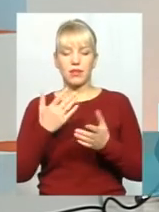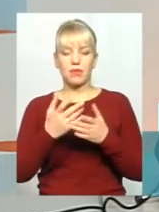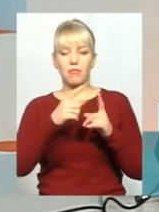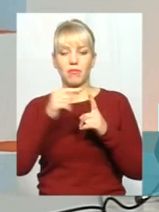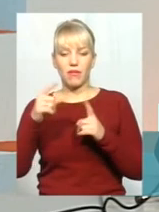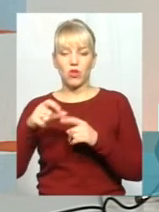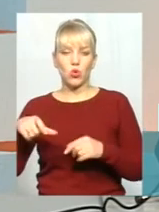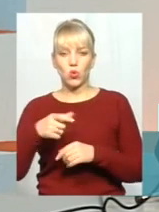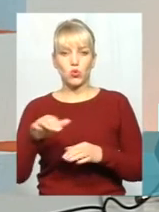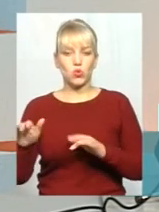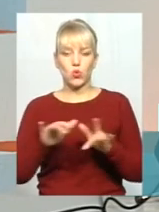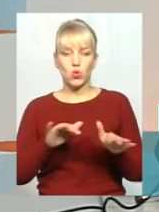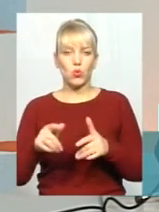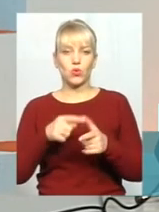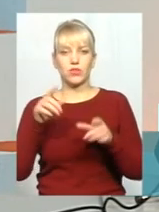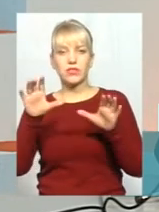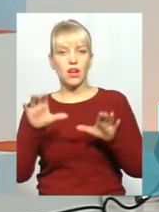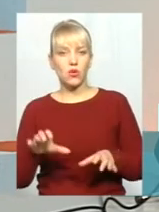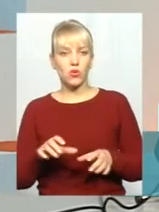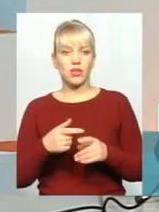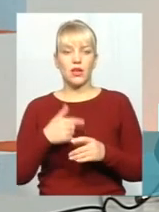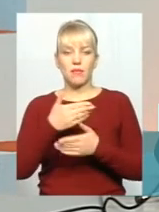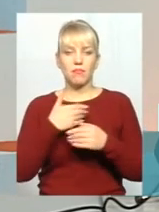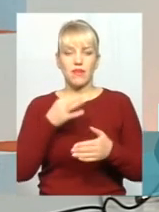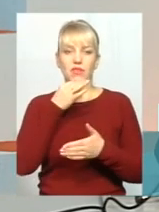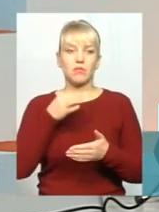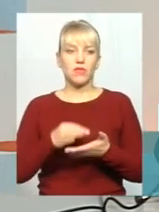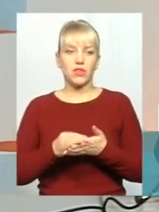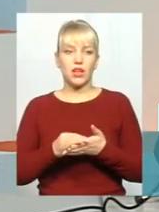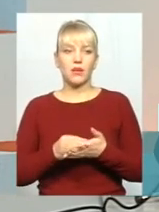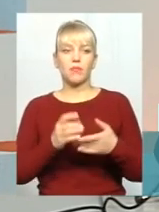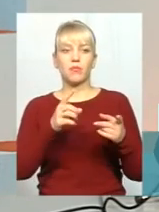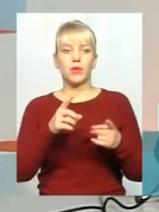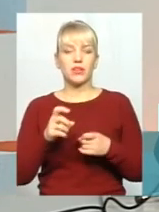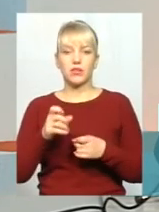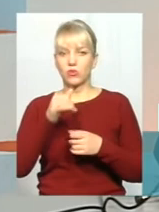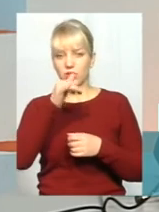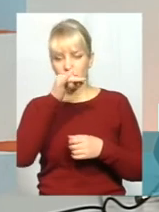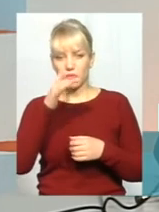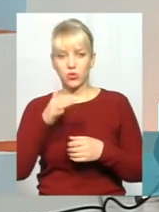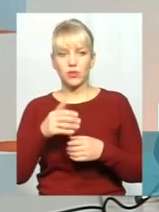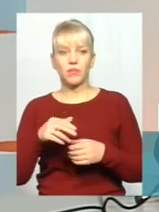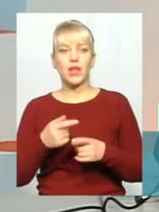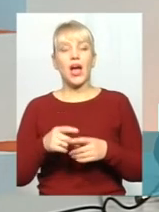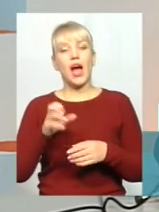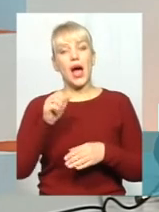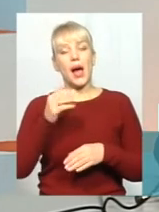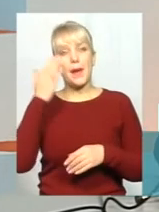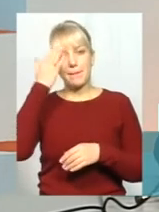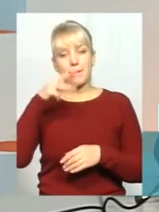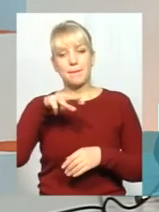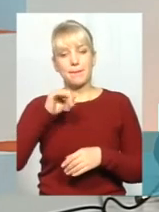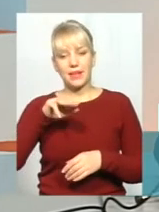законі, там, якомусь іншому, саме якому ми відповідаємо, притягнути даного водія. Щодо митниці, це інша компетенція,